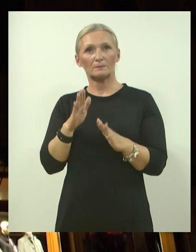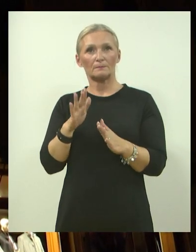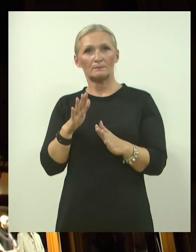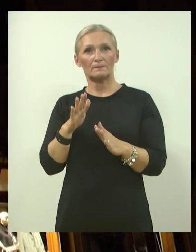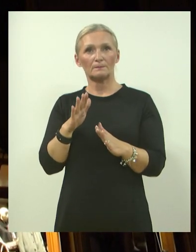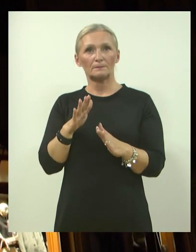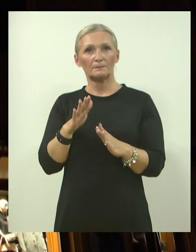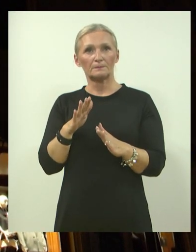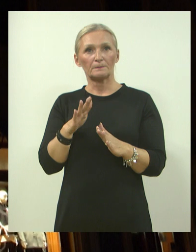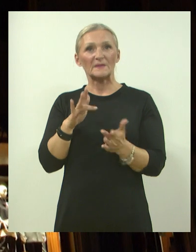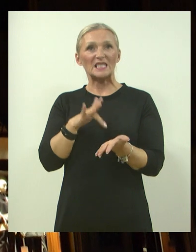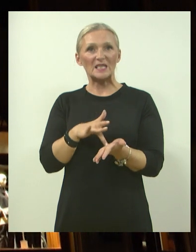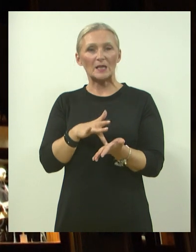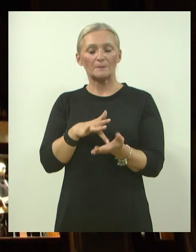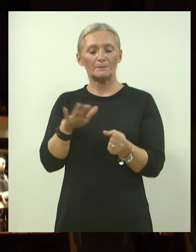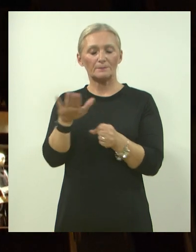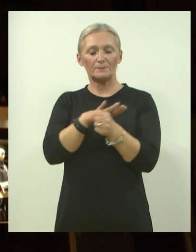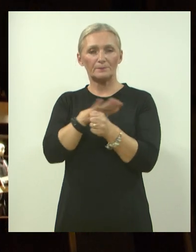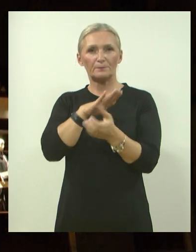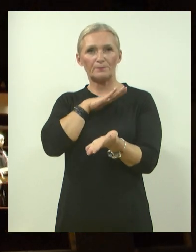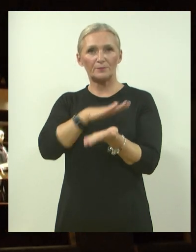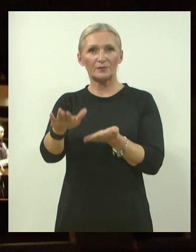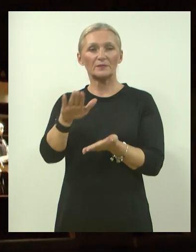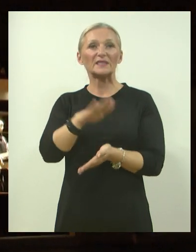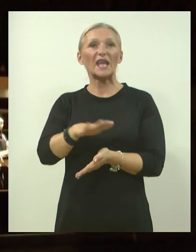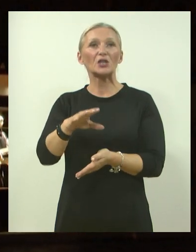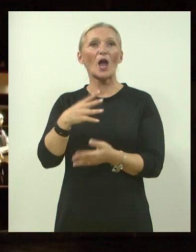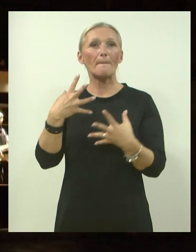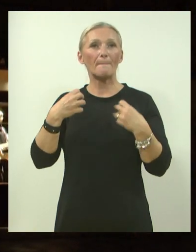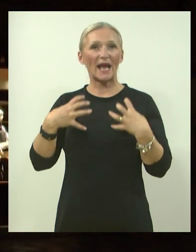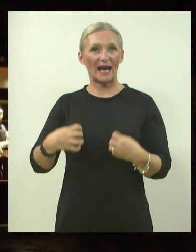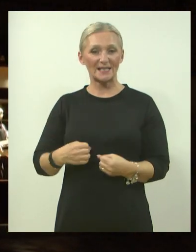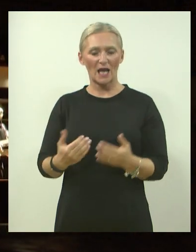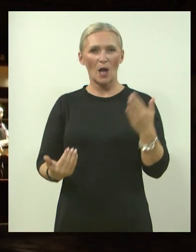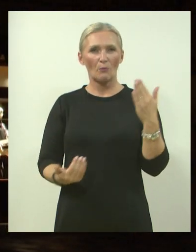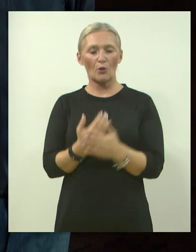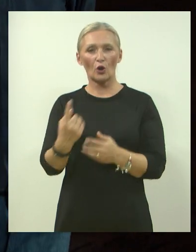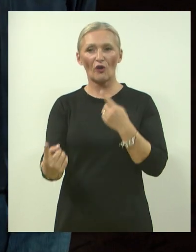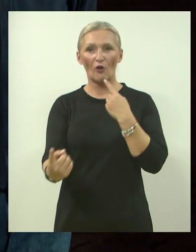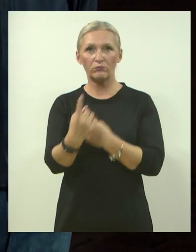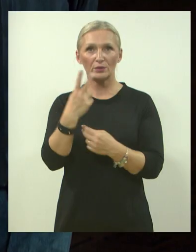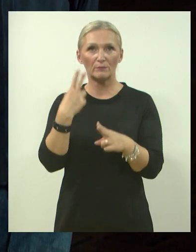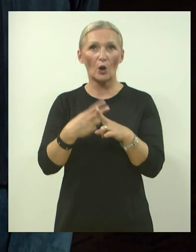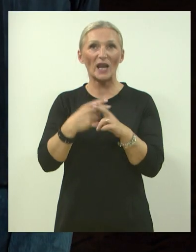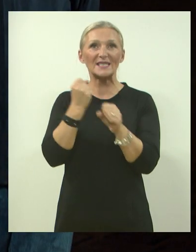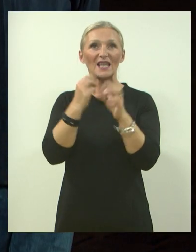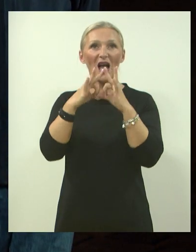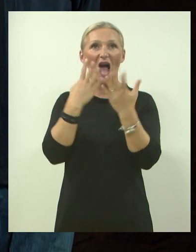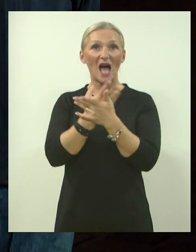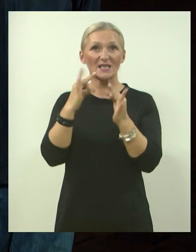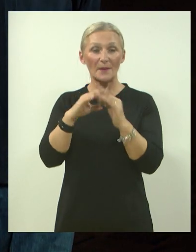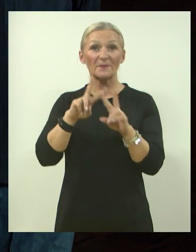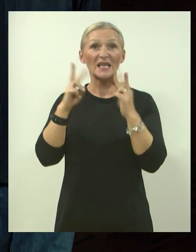cilju iskorjenjivanju dječje paralize. Boles se ponovno pojavila u Gazi, pa je početkom rujna svjetska zdravstvena